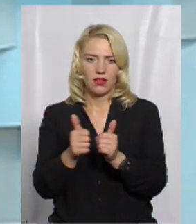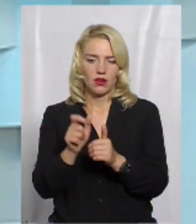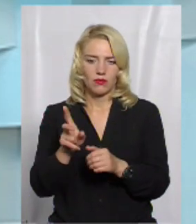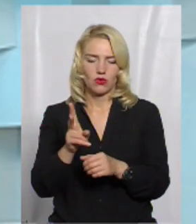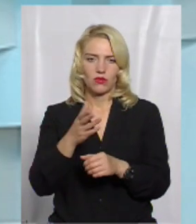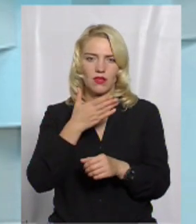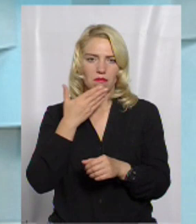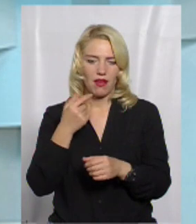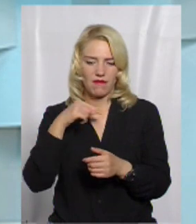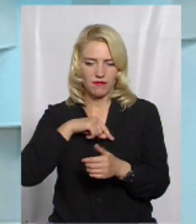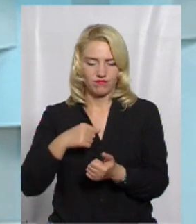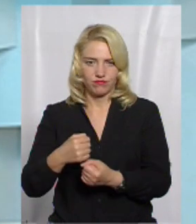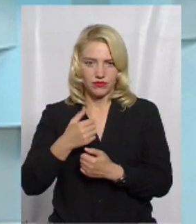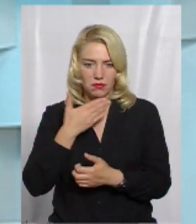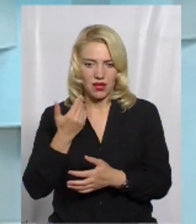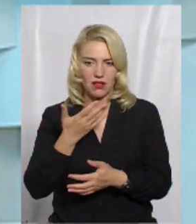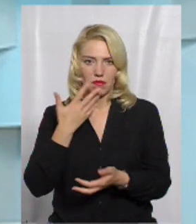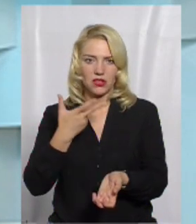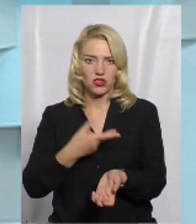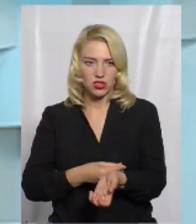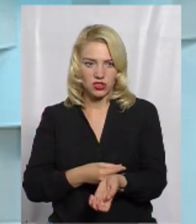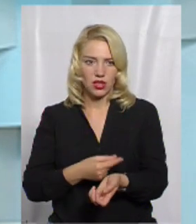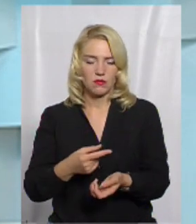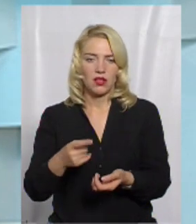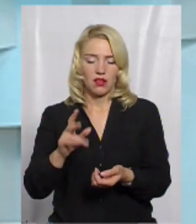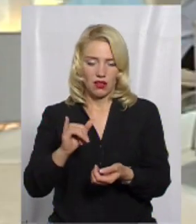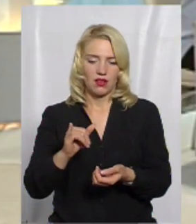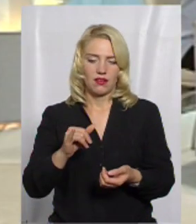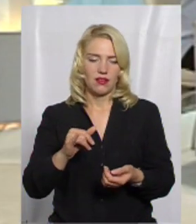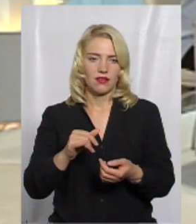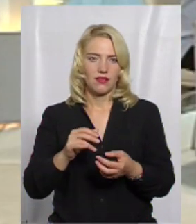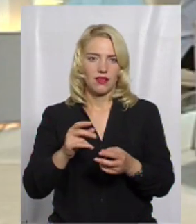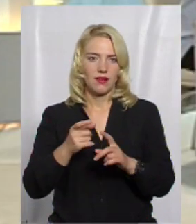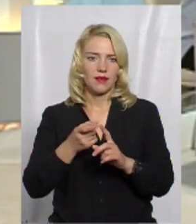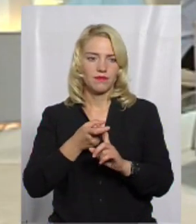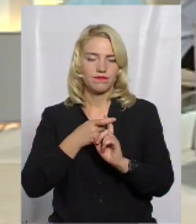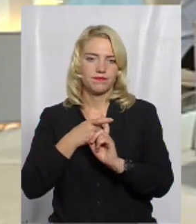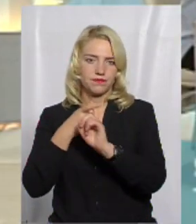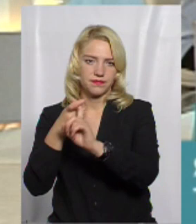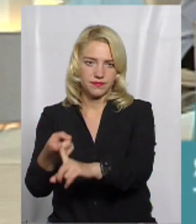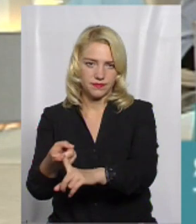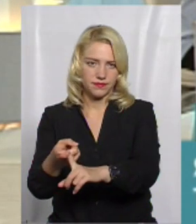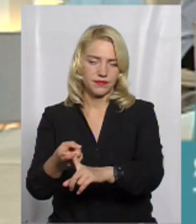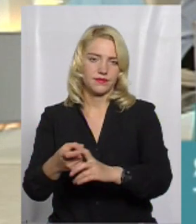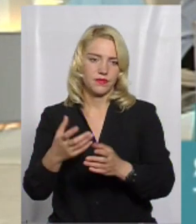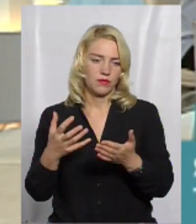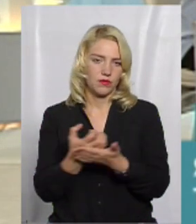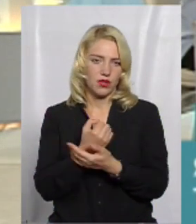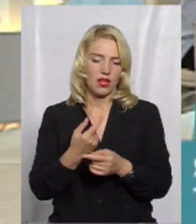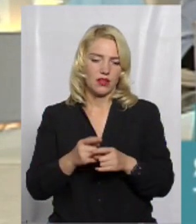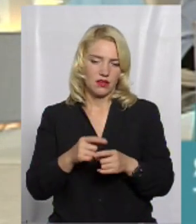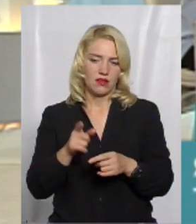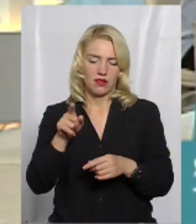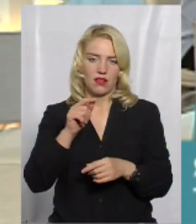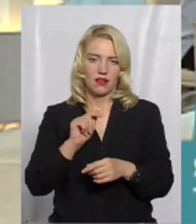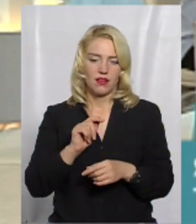не має щеплень, звичайно, він знаходить збудник для себе добре середовище, і в